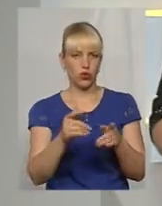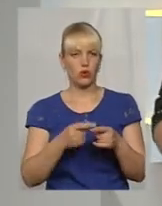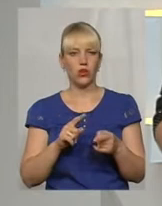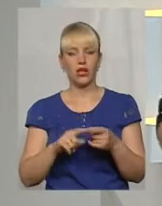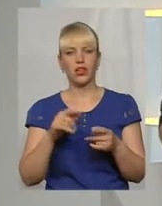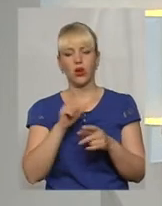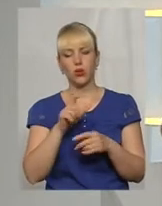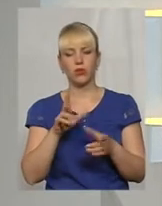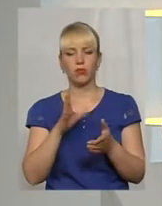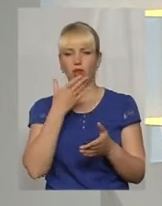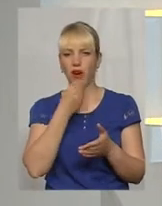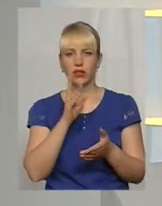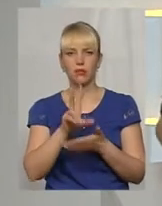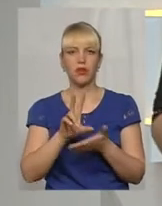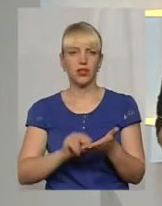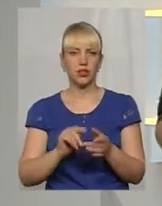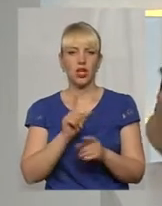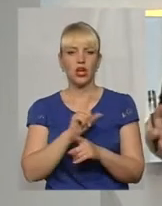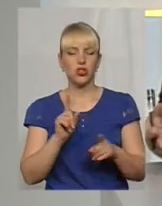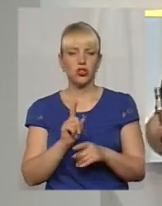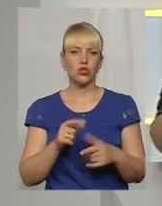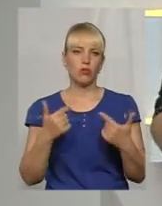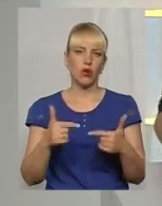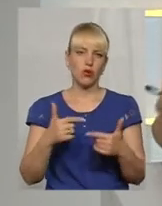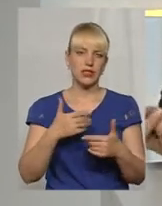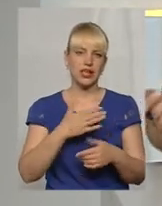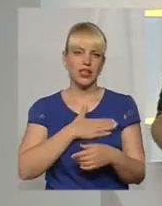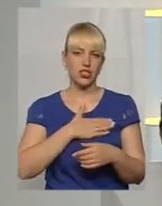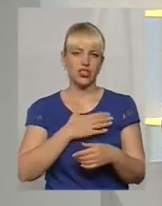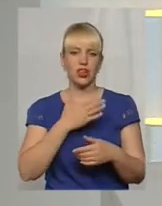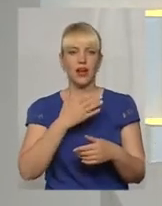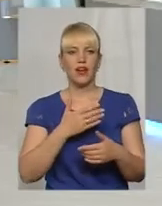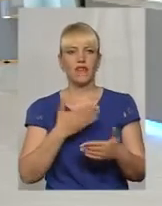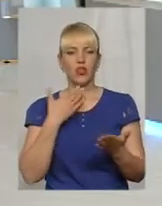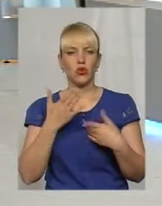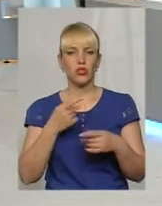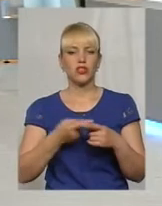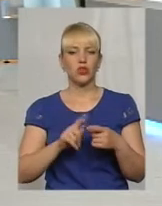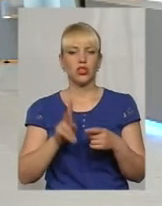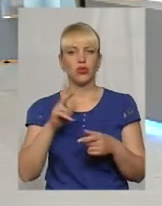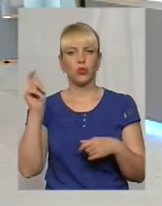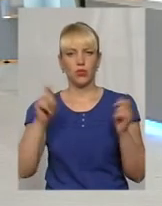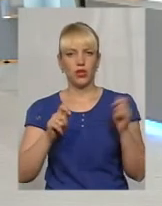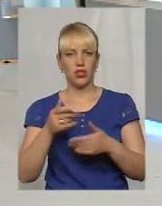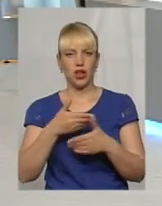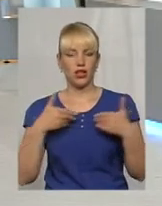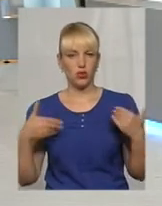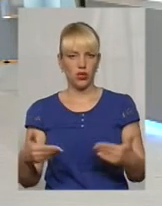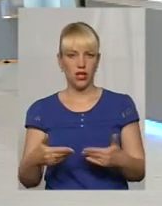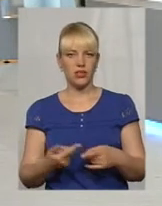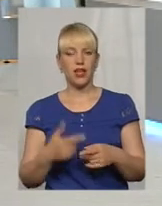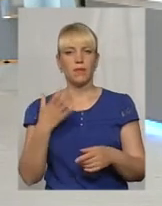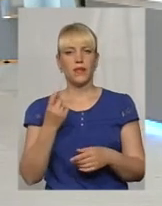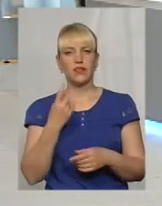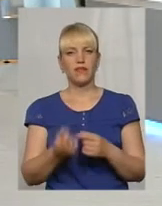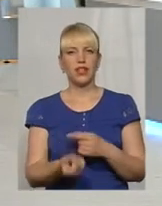гарним прикладом, для того, щоб гостинніше ставитись до тих, хто приїжджає все ж таки з туристичними мандрівками і до нас. Іще